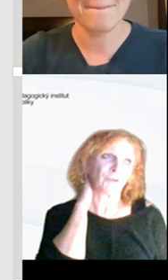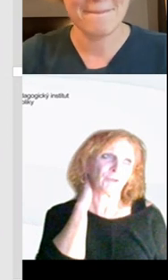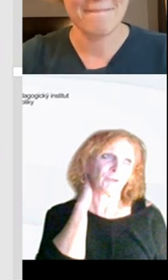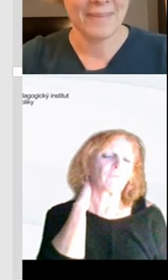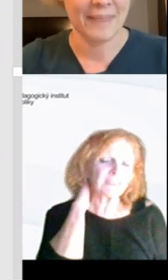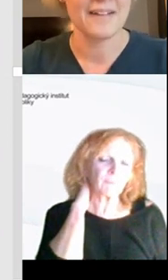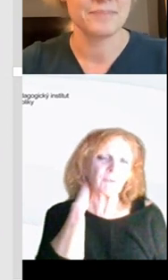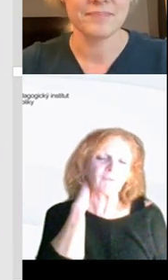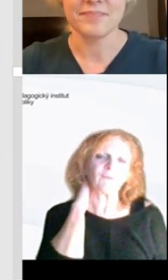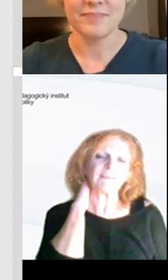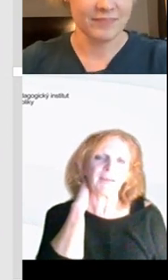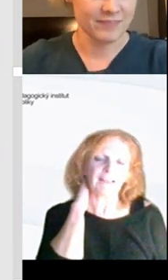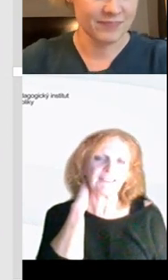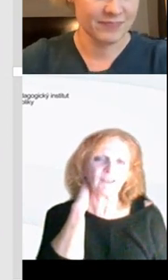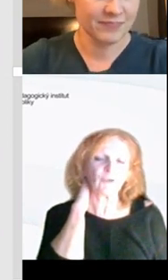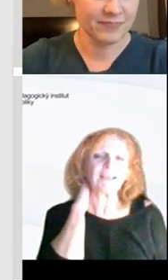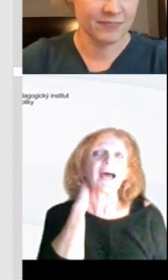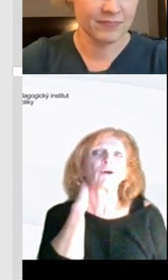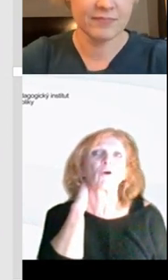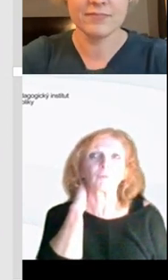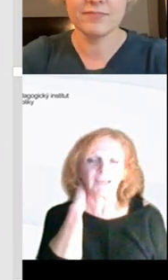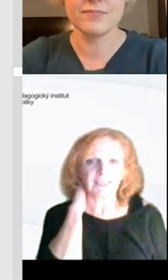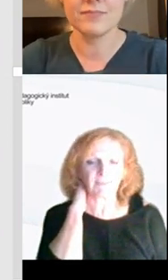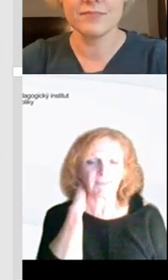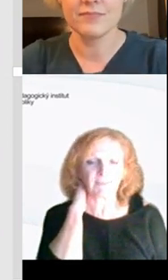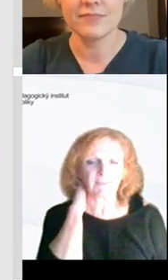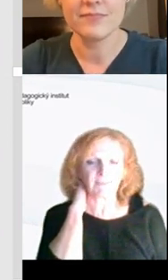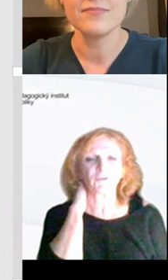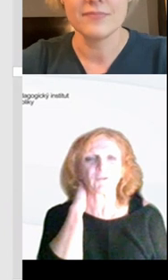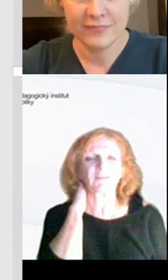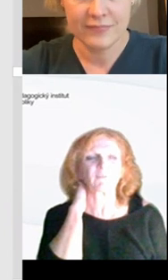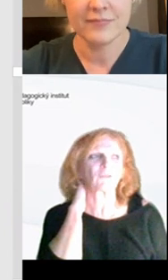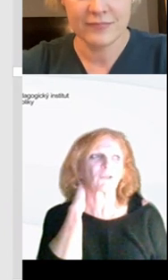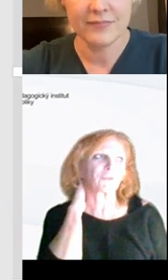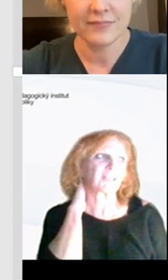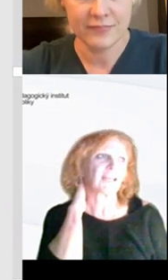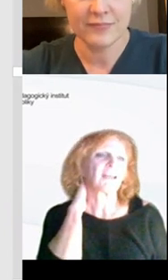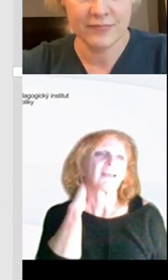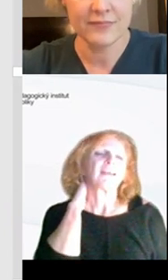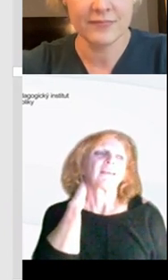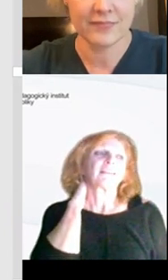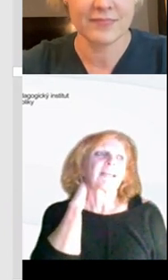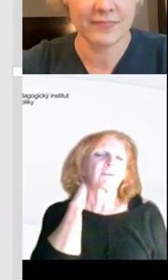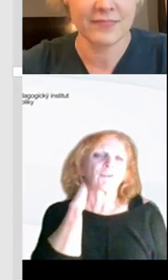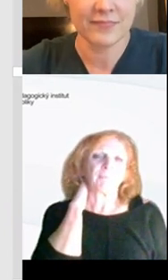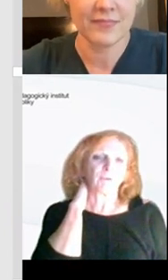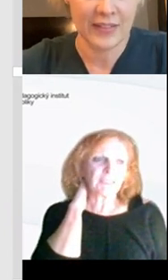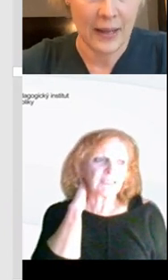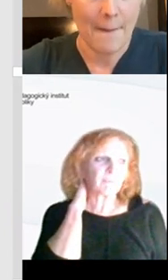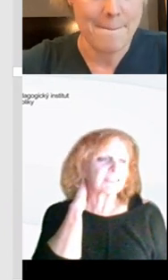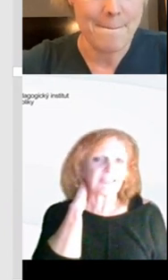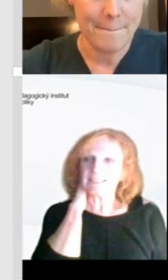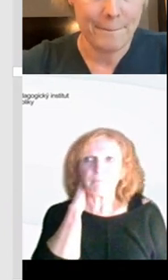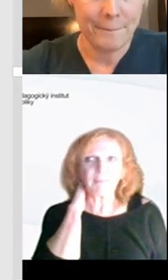stupeň, teď už se víc budeme věnovat práci ze zdroji a komunikaci, protože to považujeme z milou za důležité. Takže